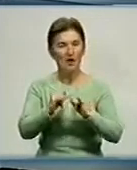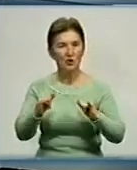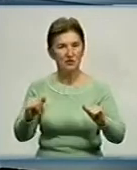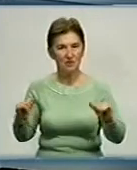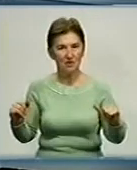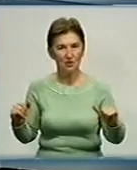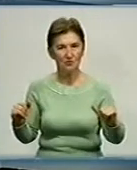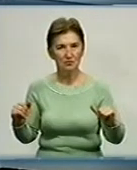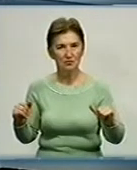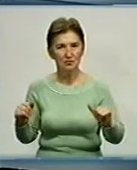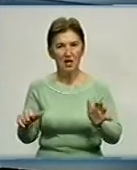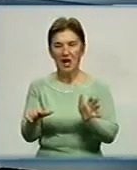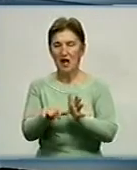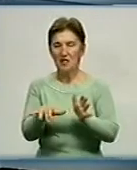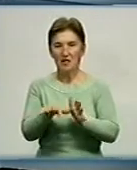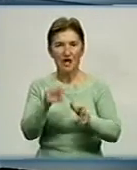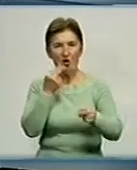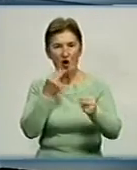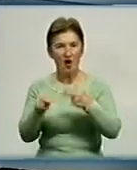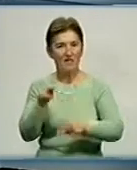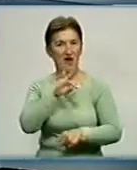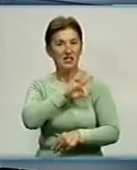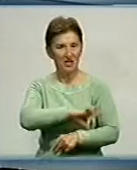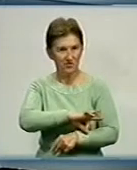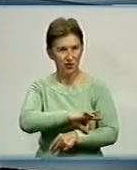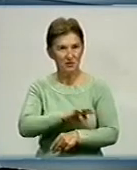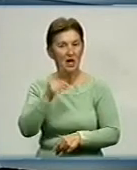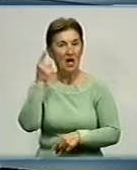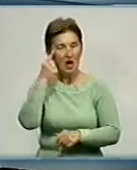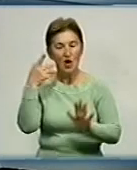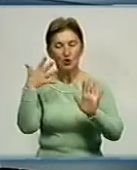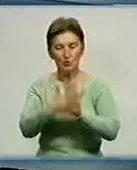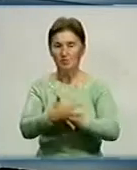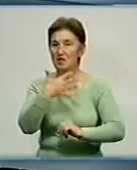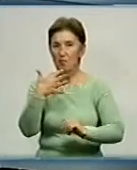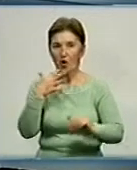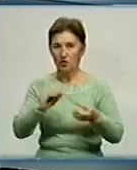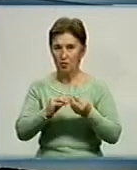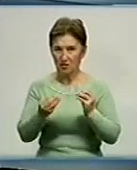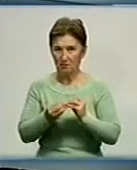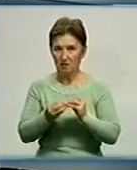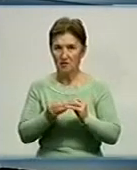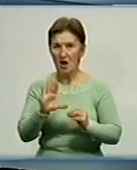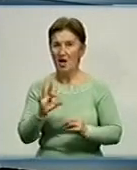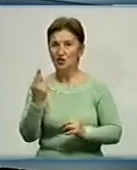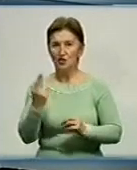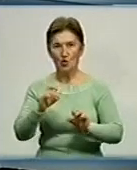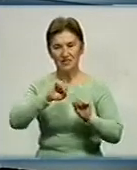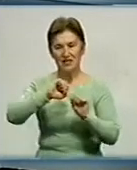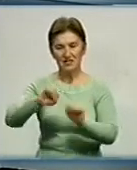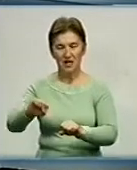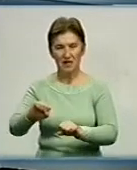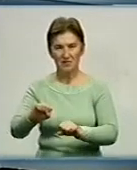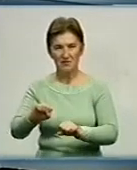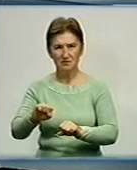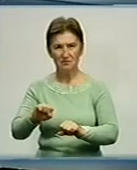енергетики, енергоефективності. І розуміли, що багато проблем буде із соціальним захистом незахищених